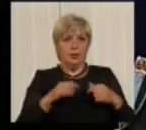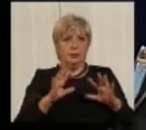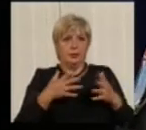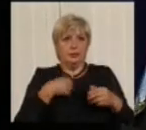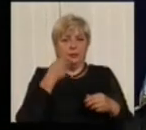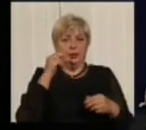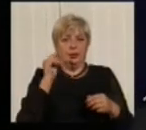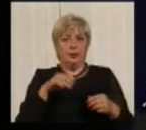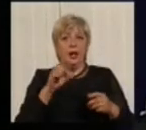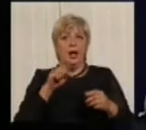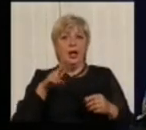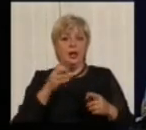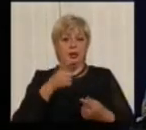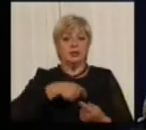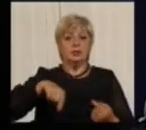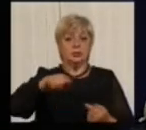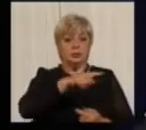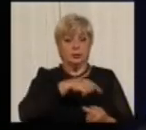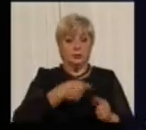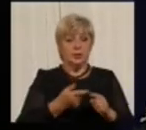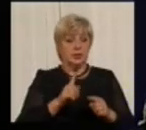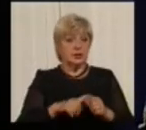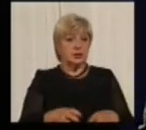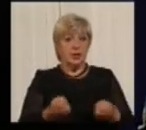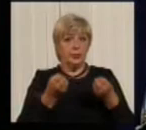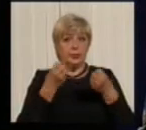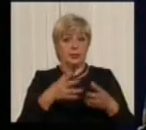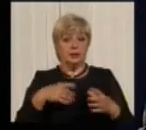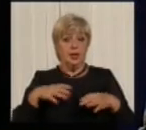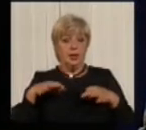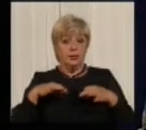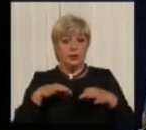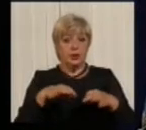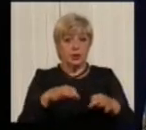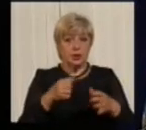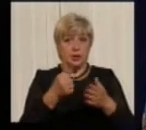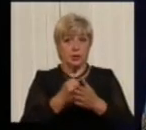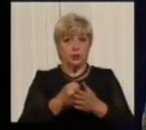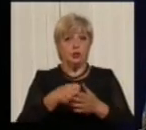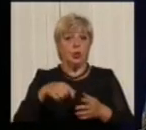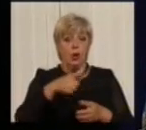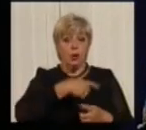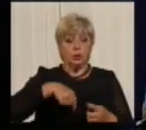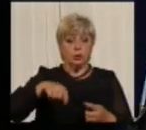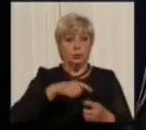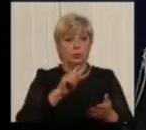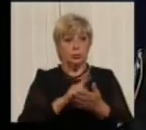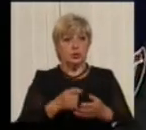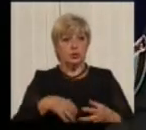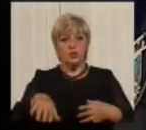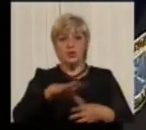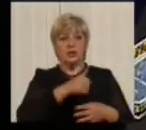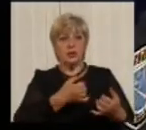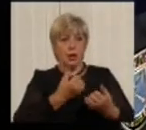насправді дуже просто, тому що як під'їжджаєш до кругу, ти повинен усіх пропустити і поїхати далі. І для людей,